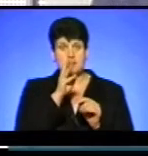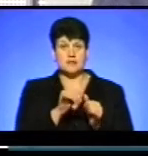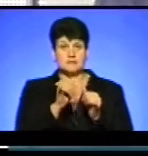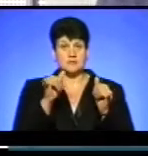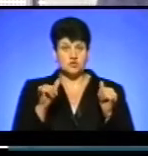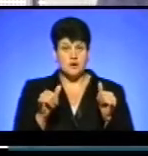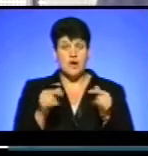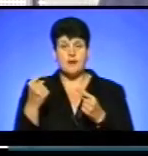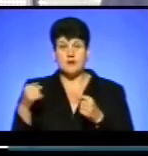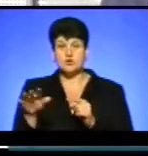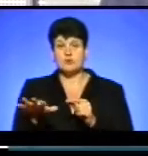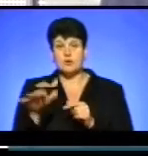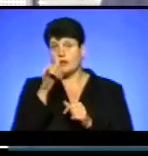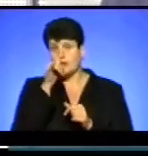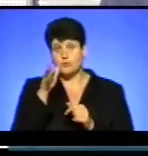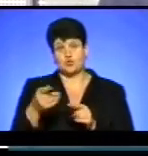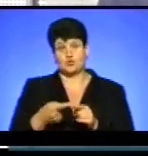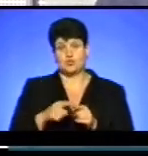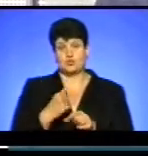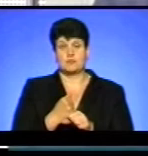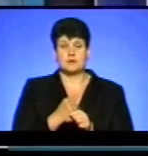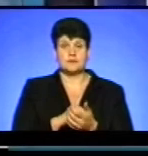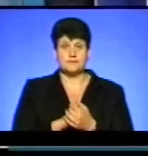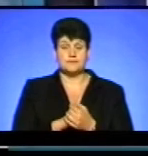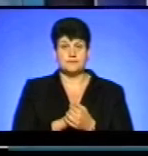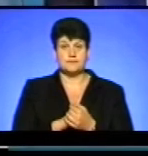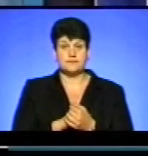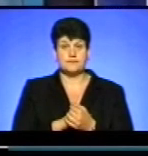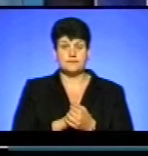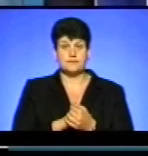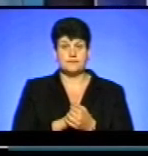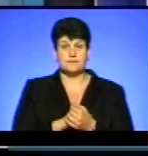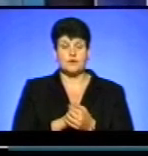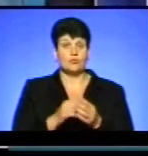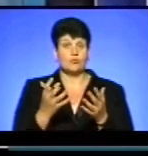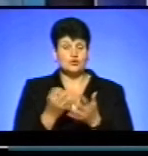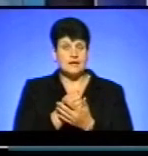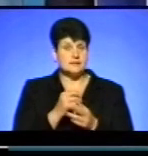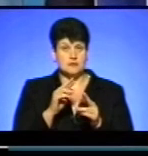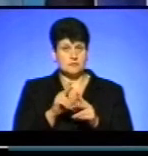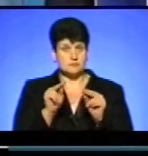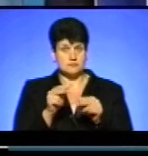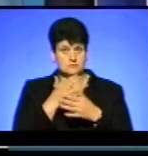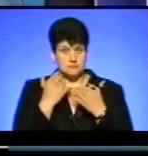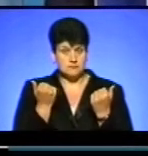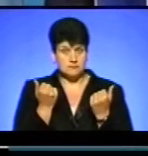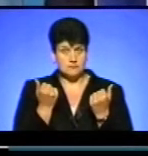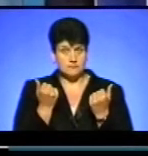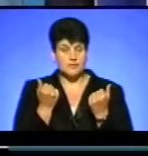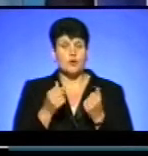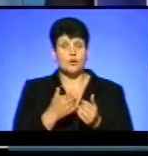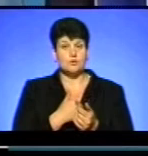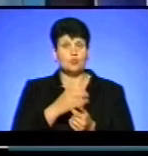зростає, а інші території не здатні цього вважають зробити. Тут така необ'єктивна несправедливість виходить. Хочу ще зараз, аби ми